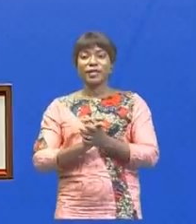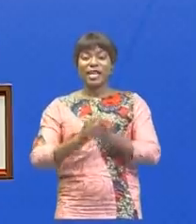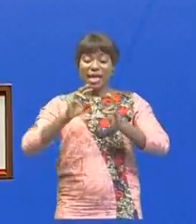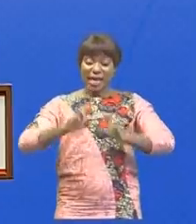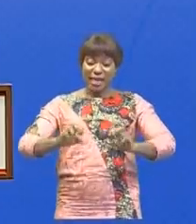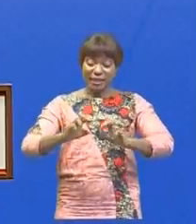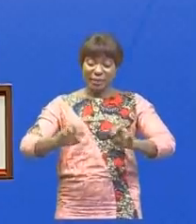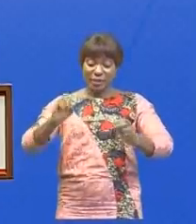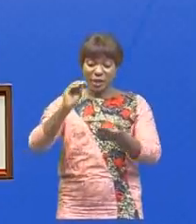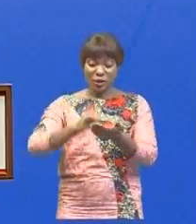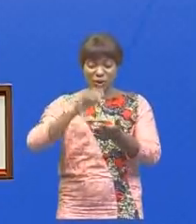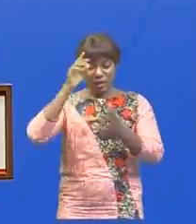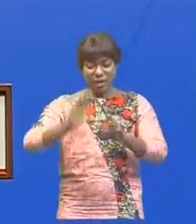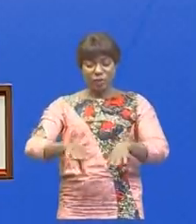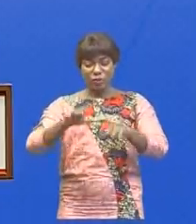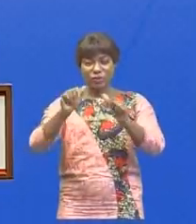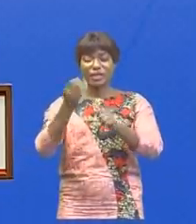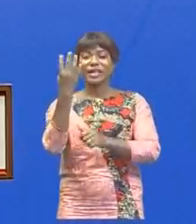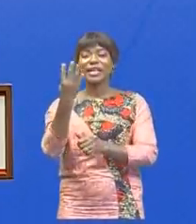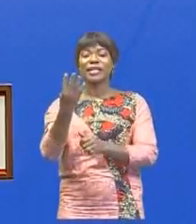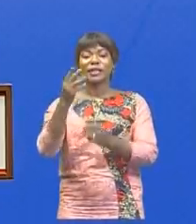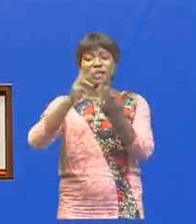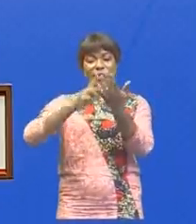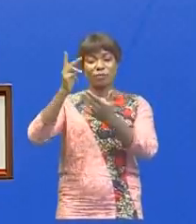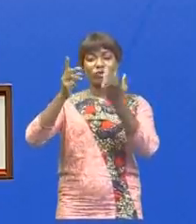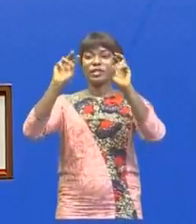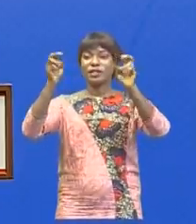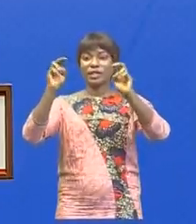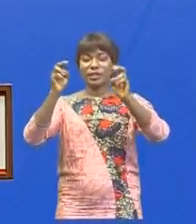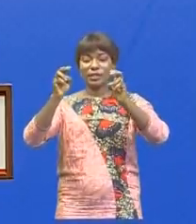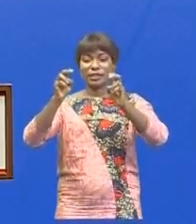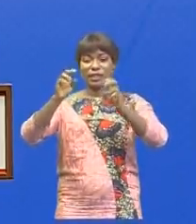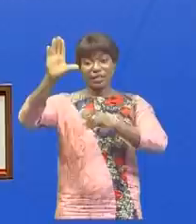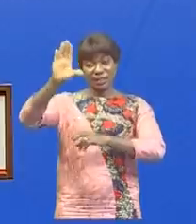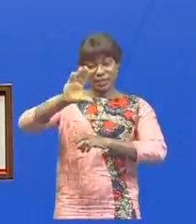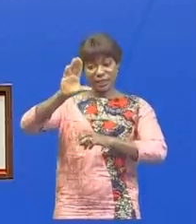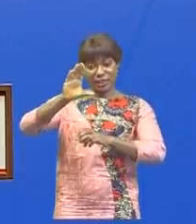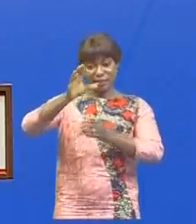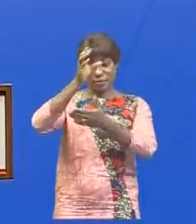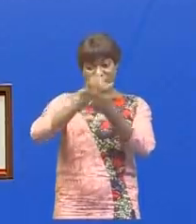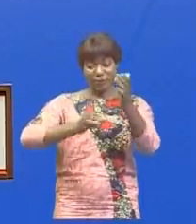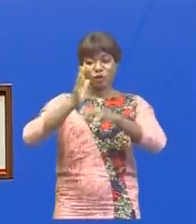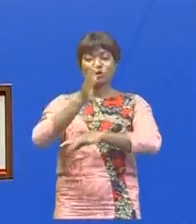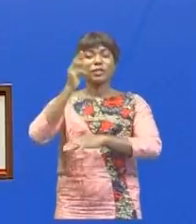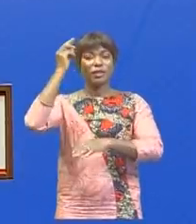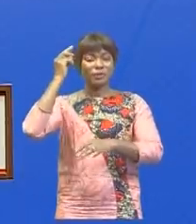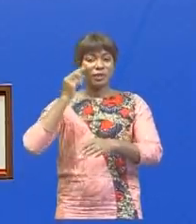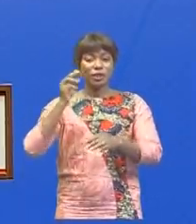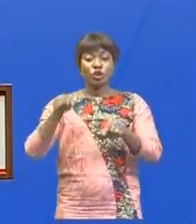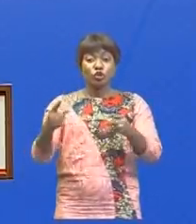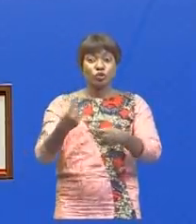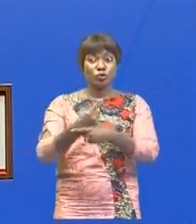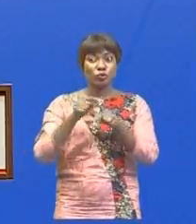Examen et adoption de quatre projets de texte Cinquième chapitre du Conseil des ministres de ce jour